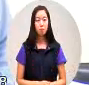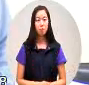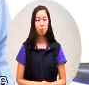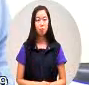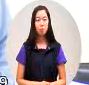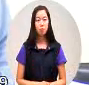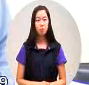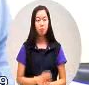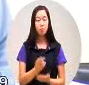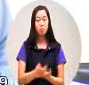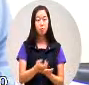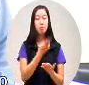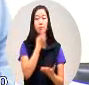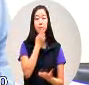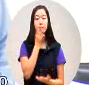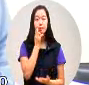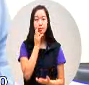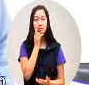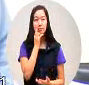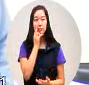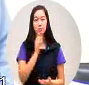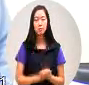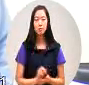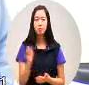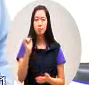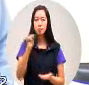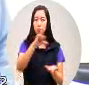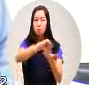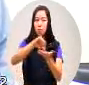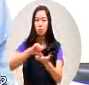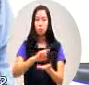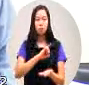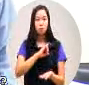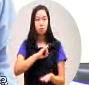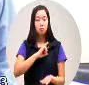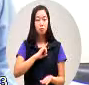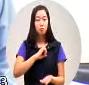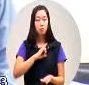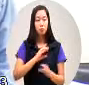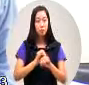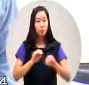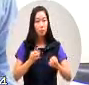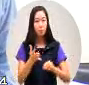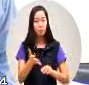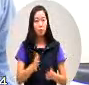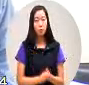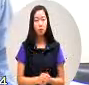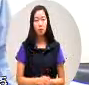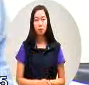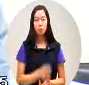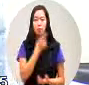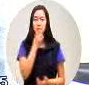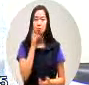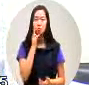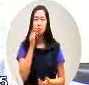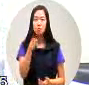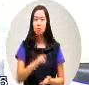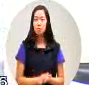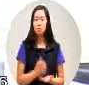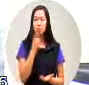梅子不能种在自己的农地吗梅子多可怜